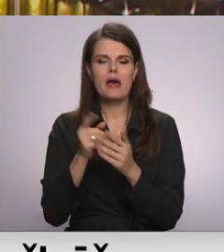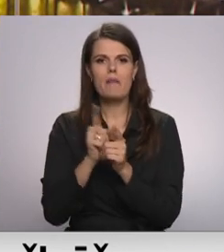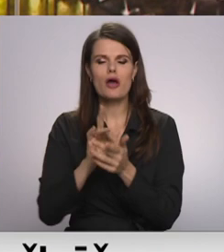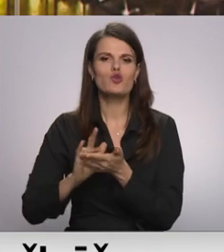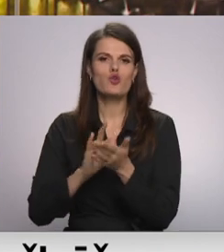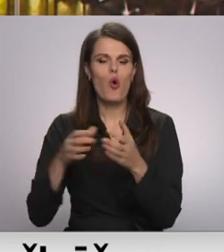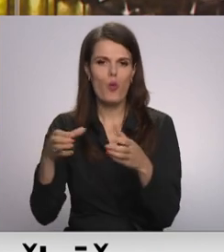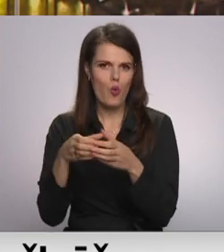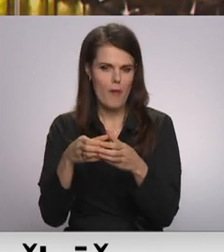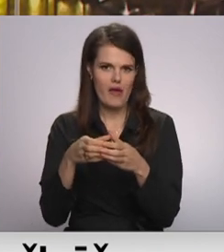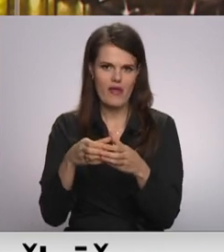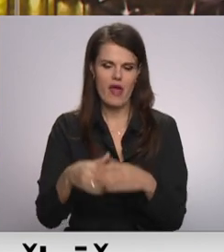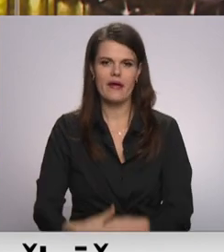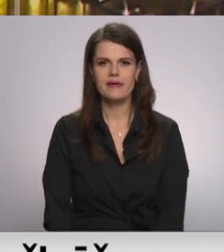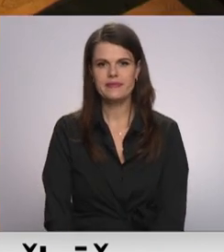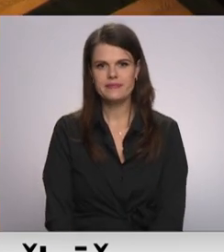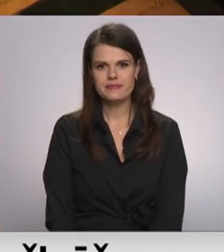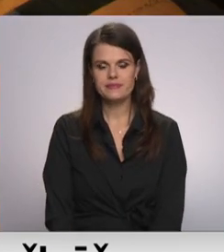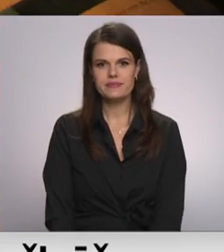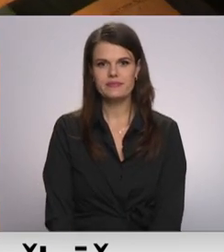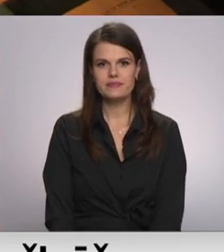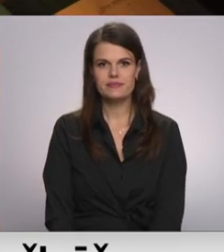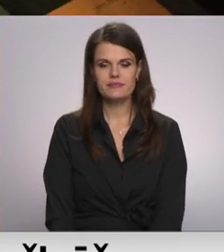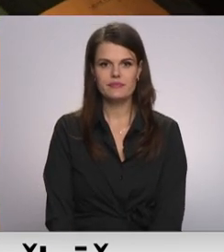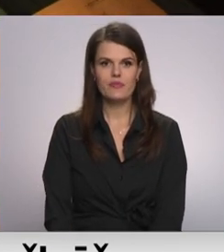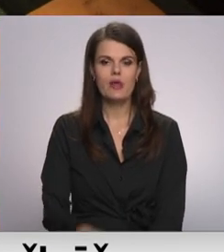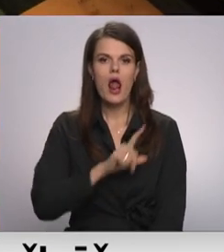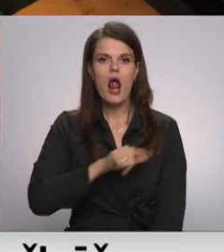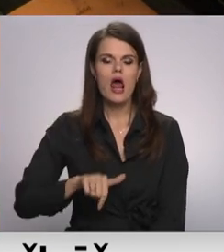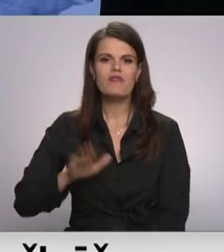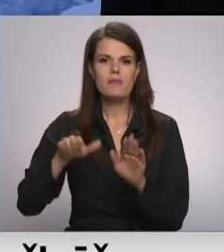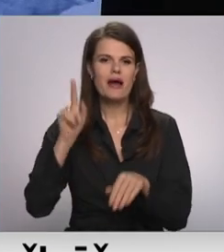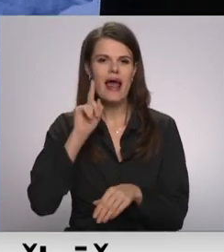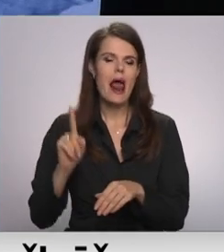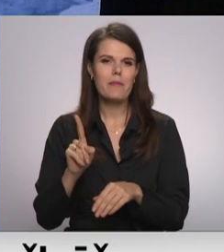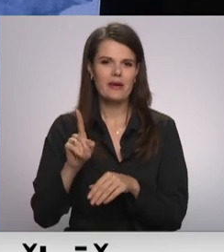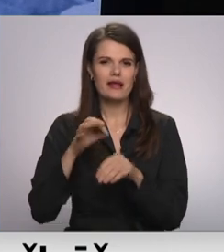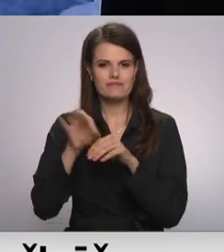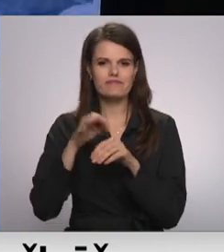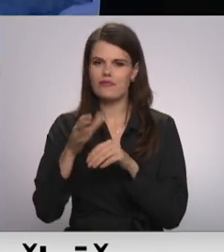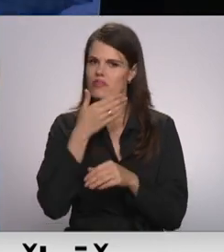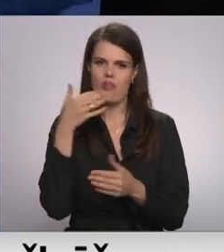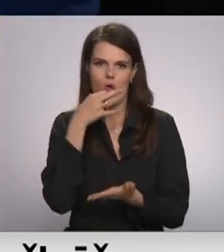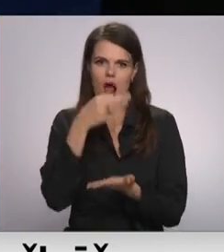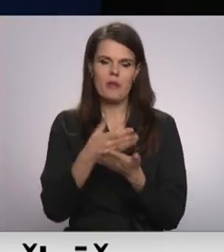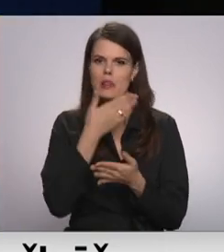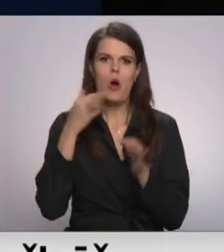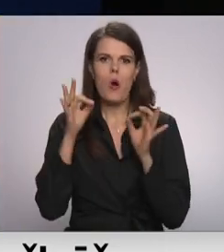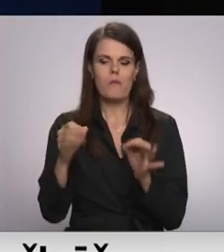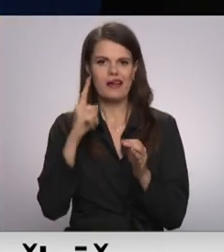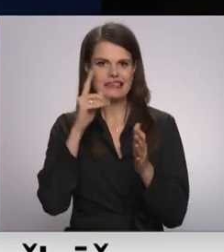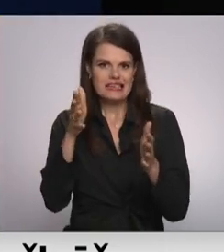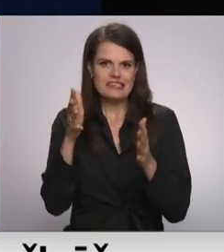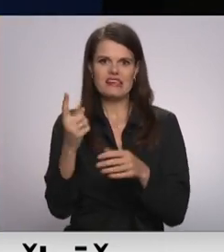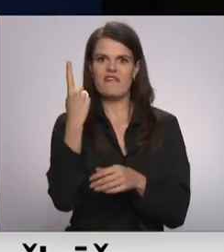kopienai. Turpina Madar Līcīte. Latvija par holokaustu nav atbildīga un nav pareizi izcelt vienas tautas